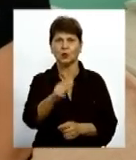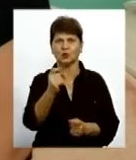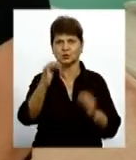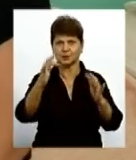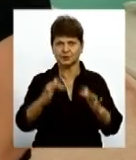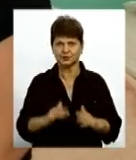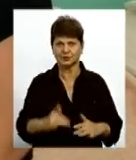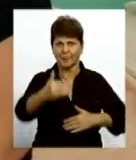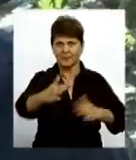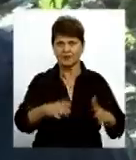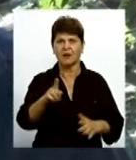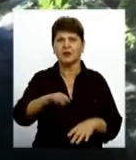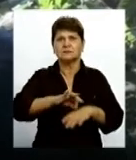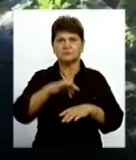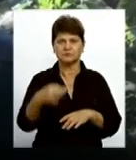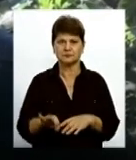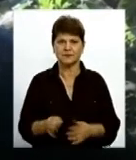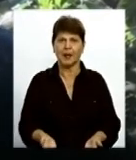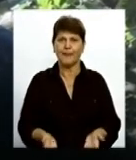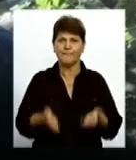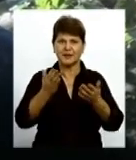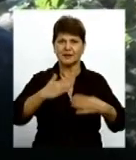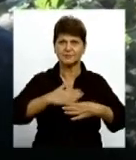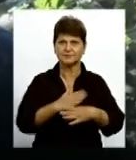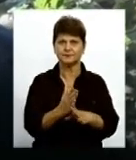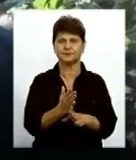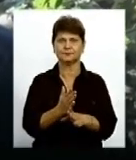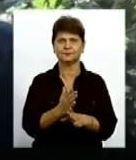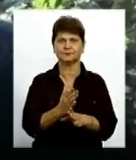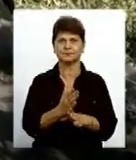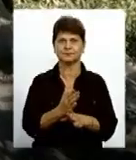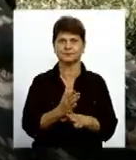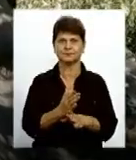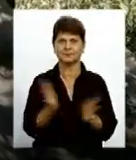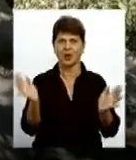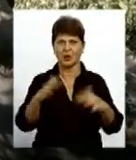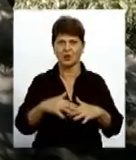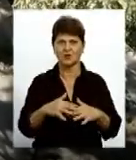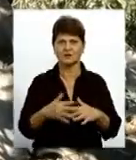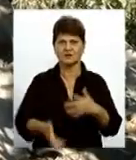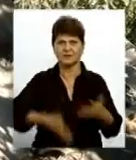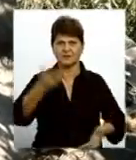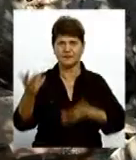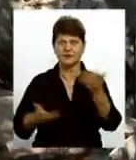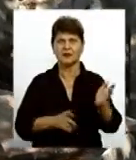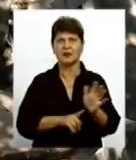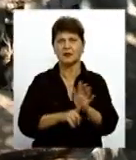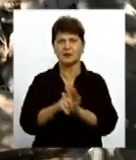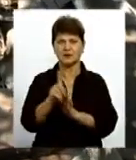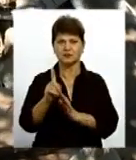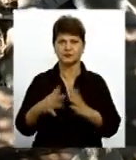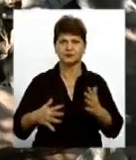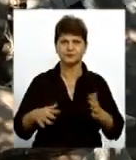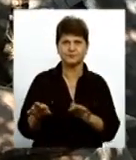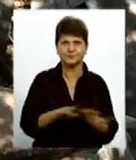посипалося і він застогла Підняли щепки, розвалів, він почав врушитися,